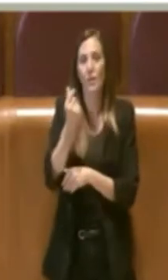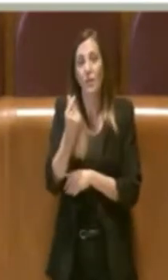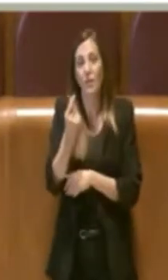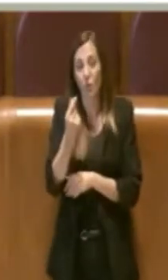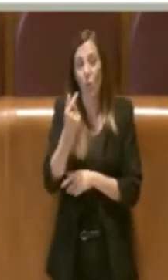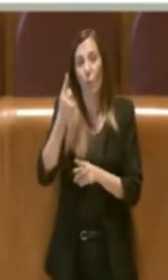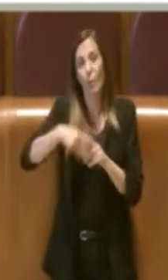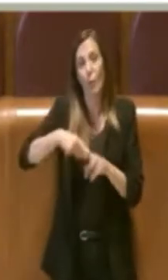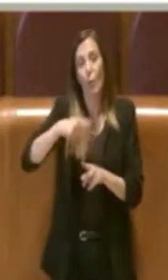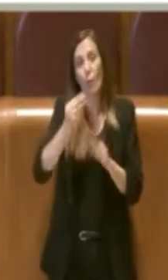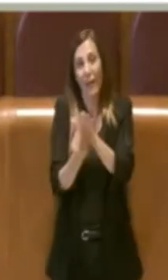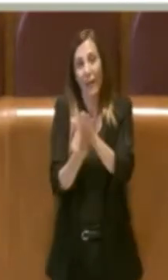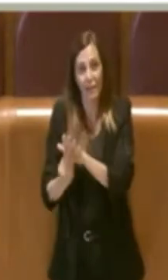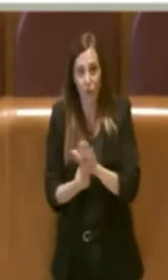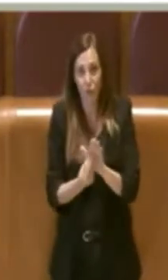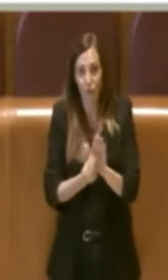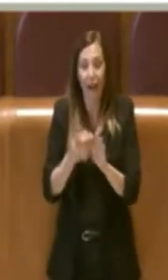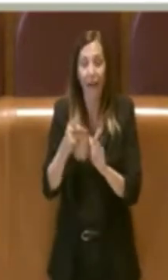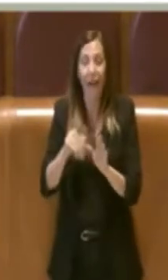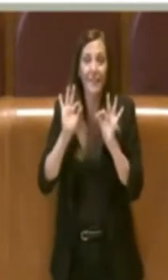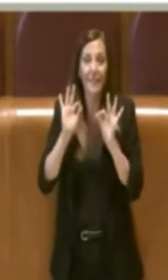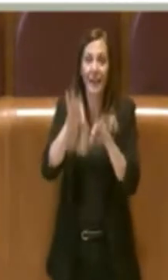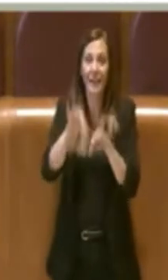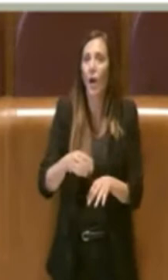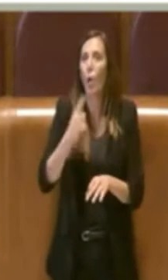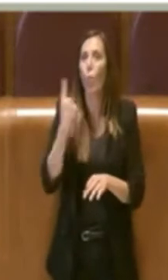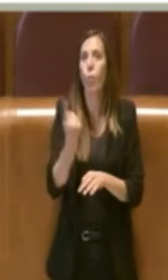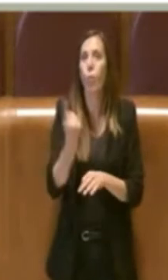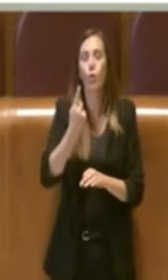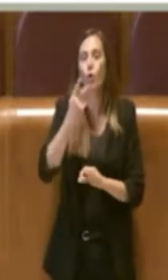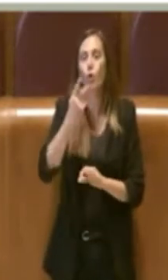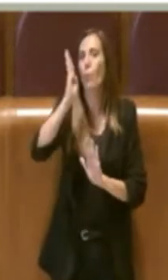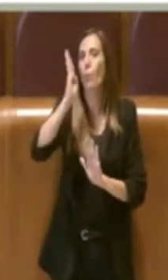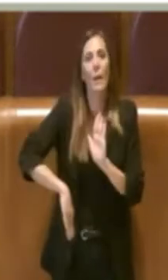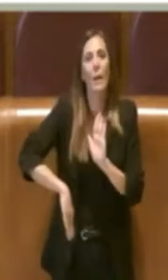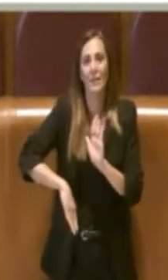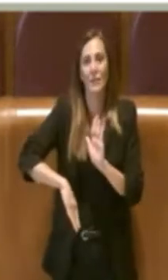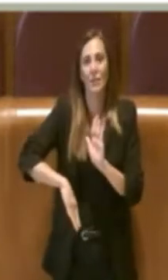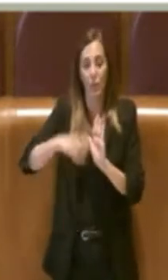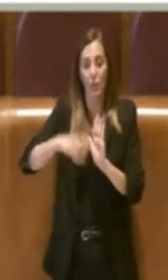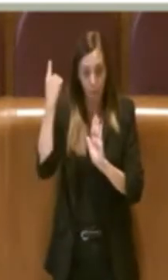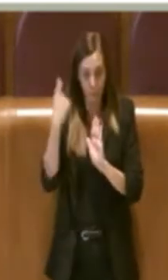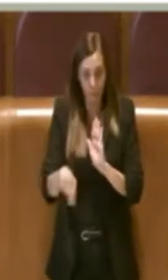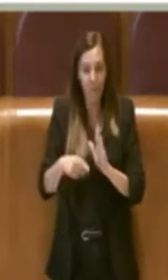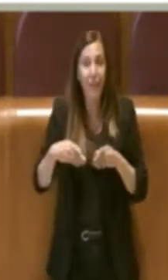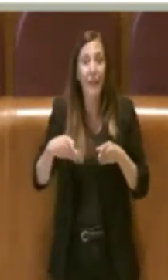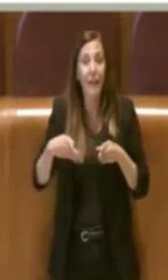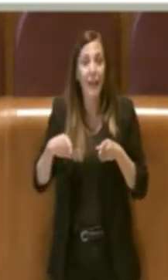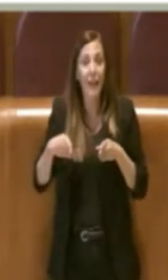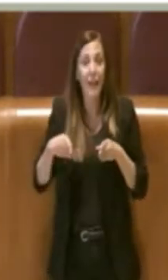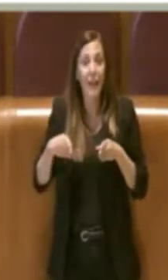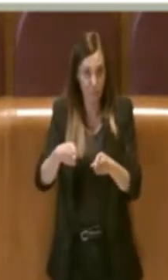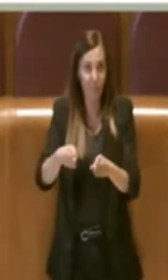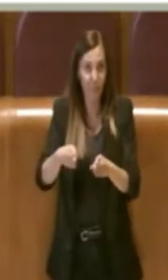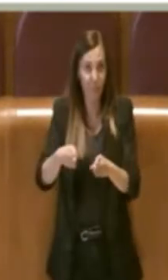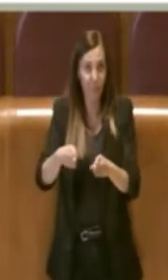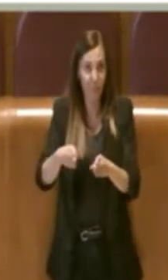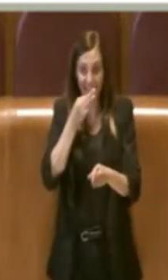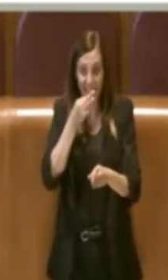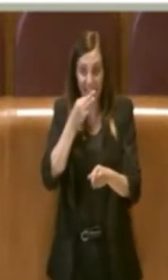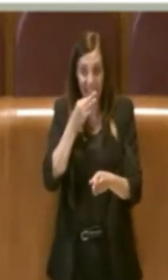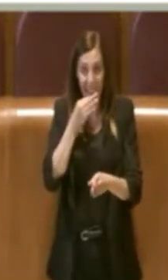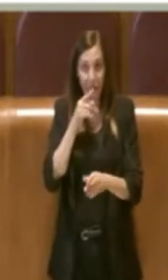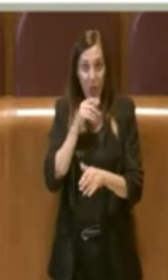e personale, con lo scopo di arrivare ad un fondo unico di programmazione. Proseguendo su questa strada, non si tratterà più